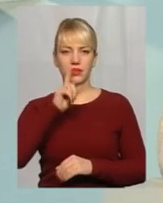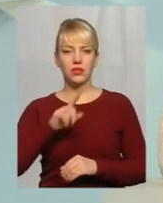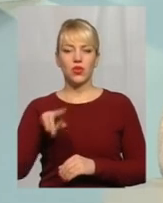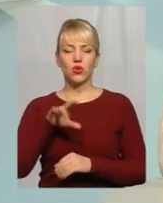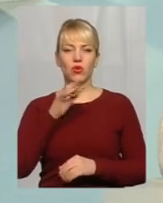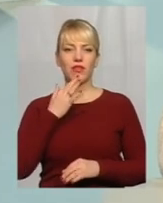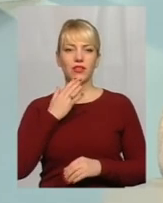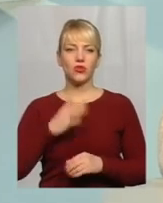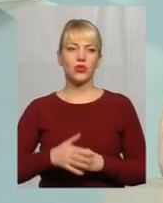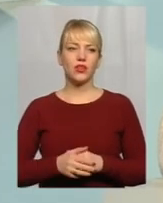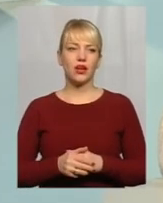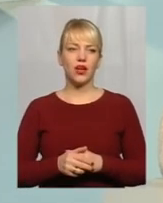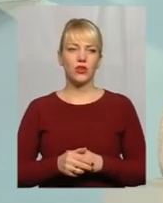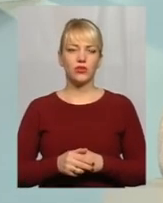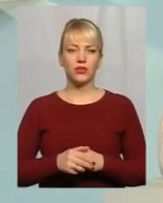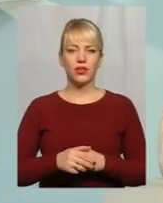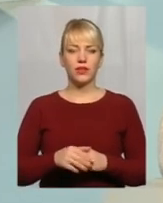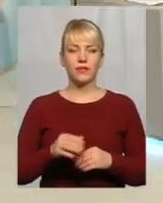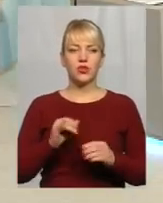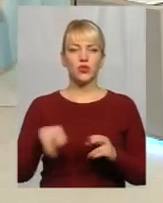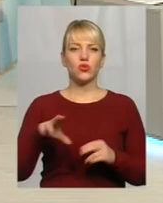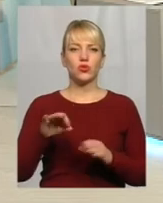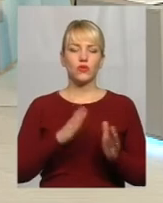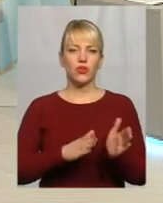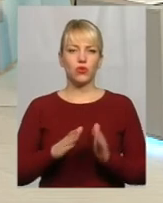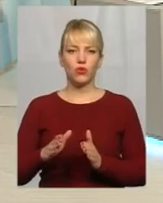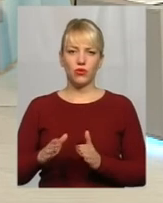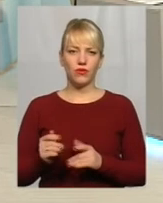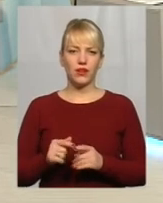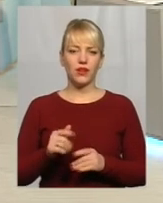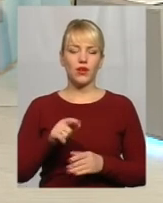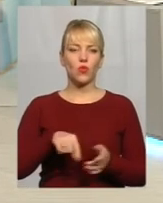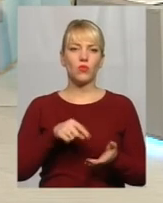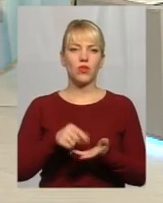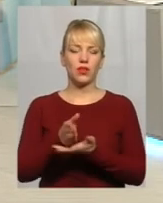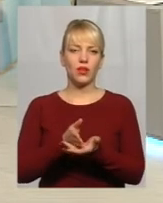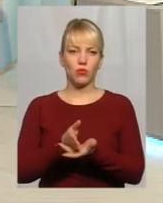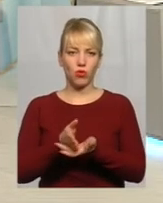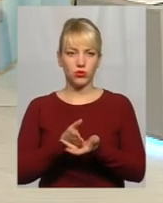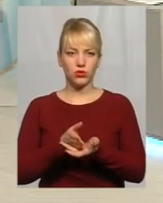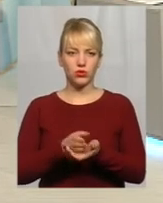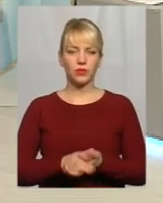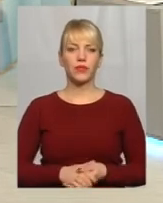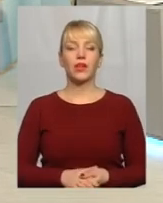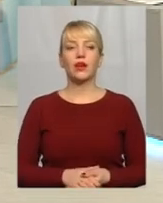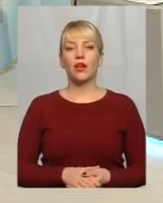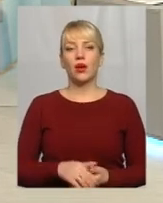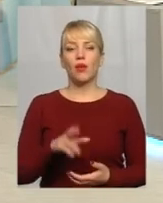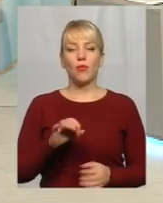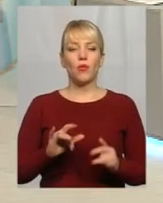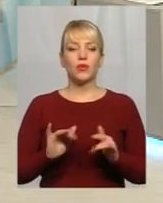комісії, що здійснює державне регулювання у сферах енергетики і комунальних послуг По процедурі,